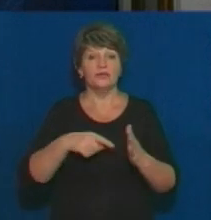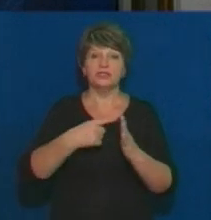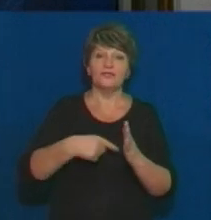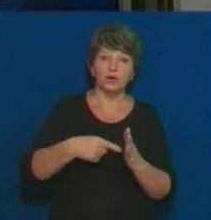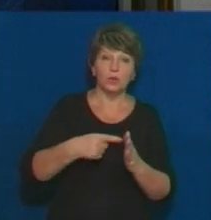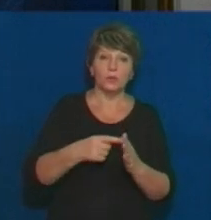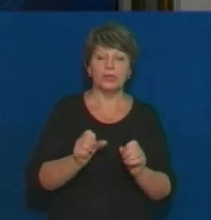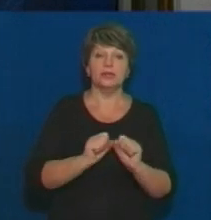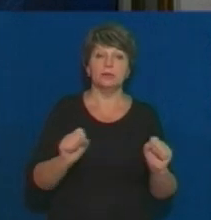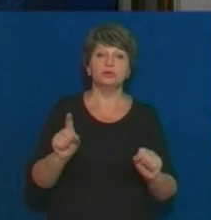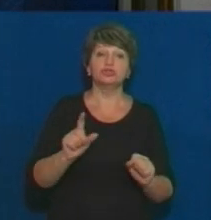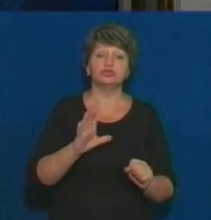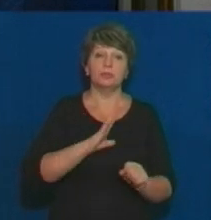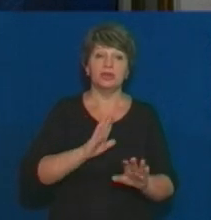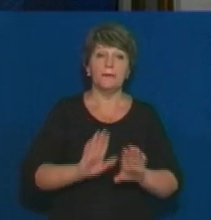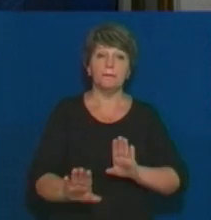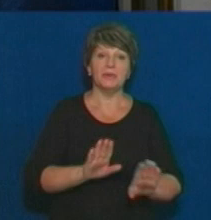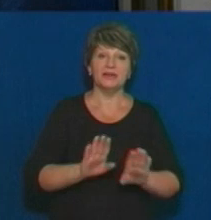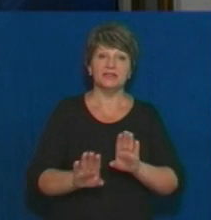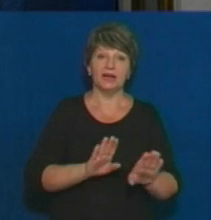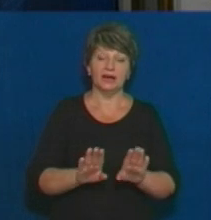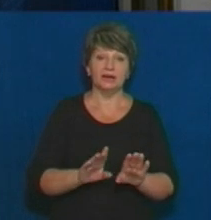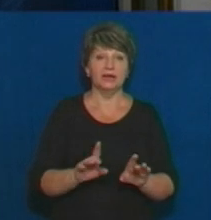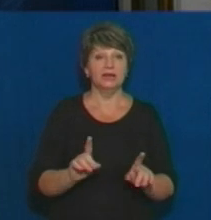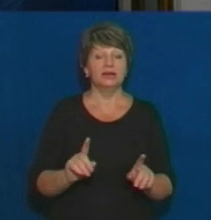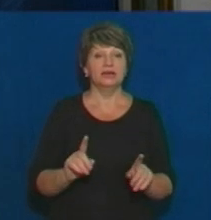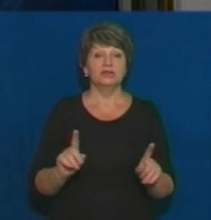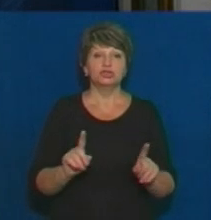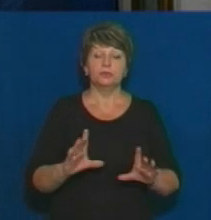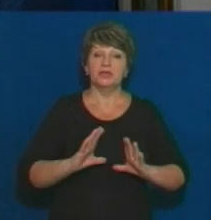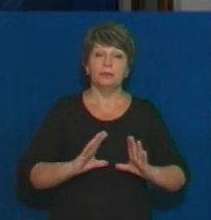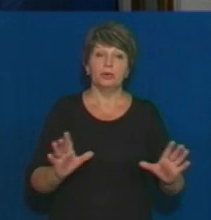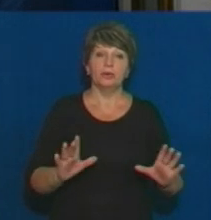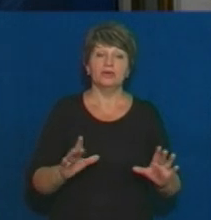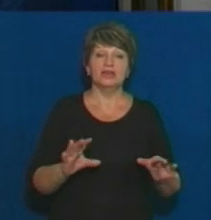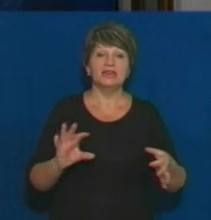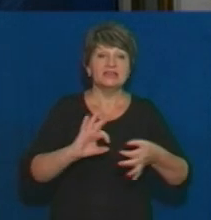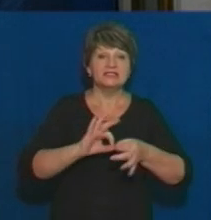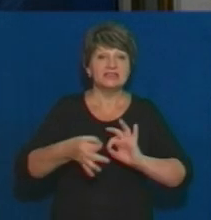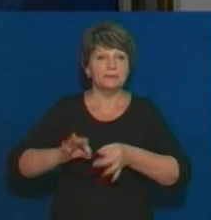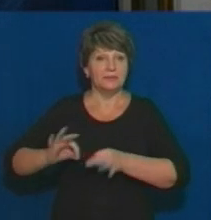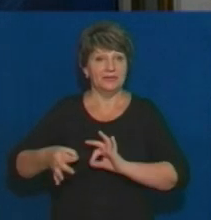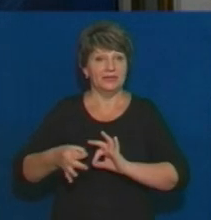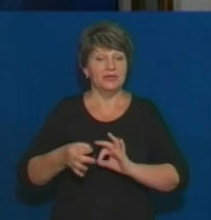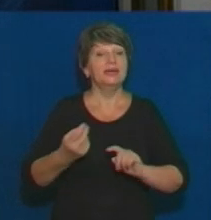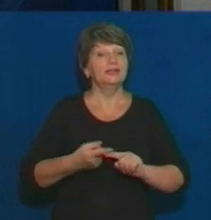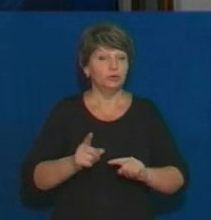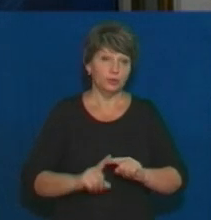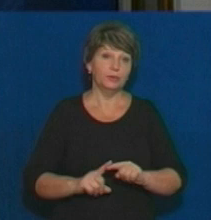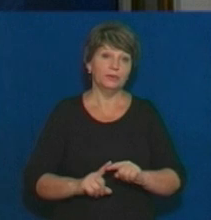не можна, щоб були педалі, передаточних ніяких ланцюжків і так далі. Тому